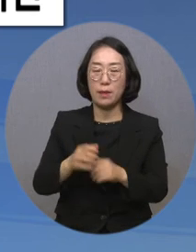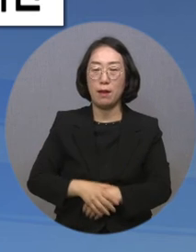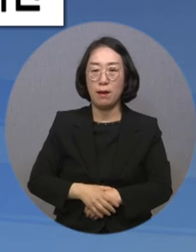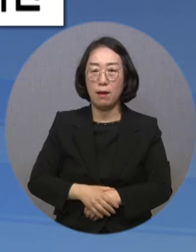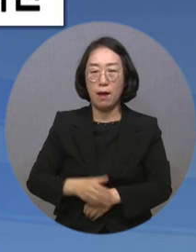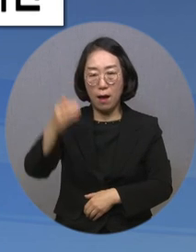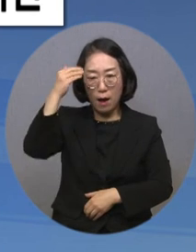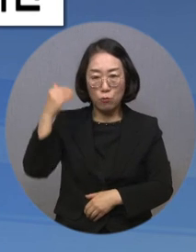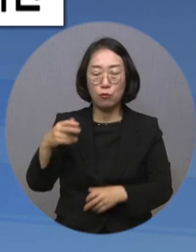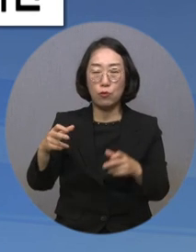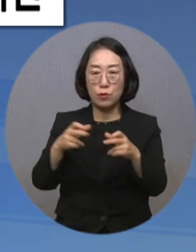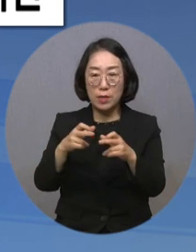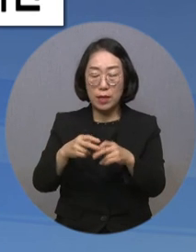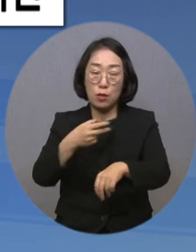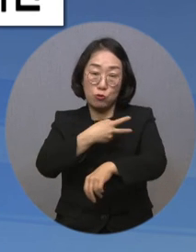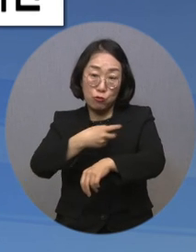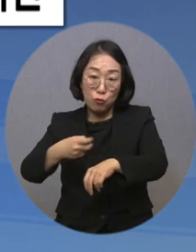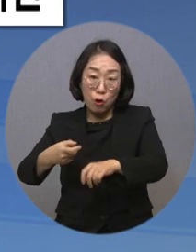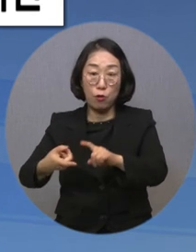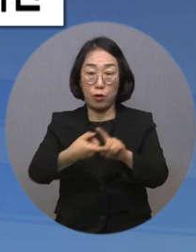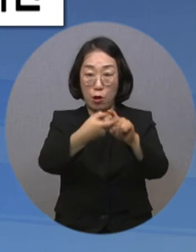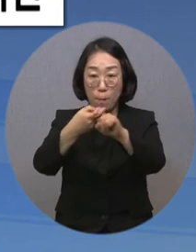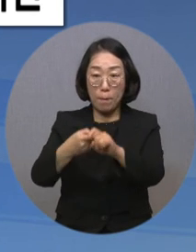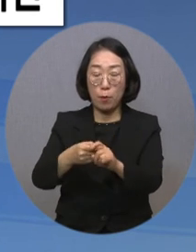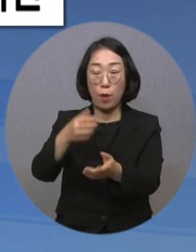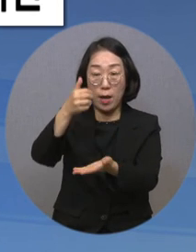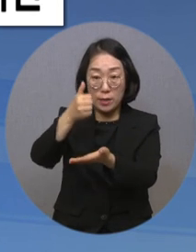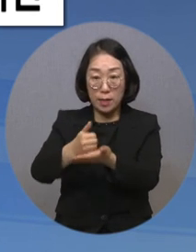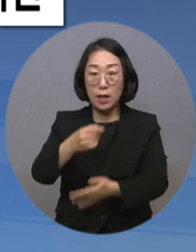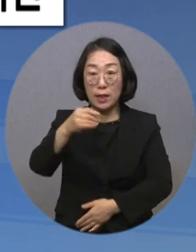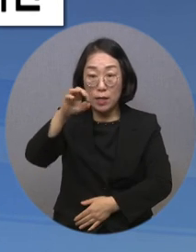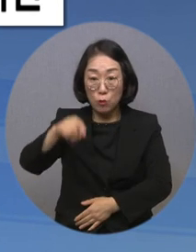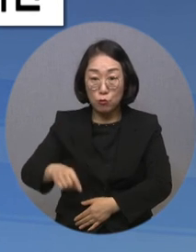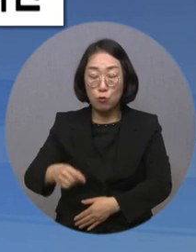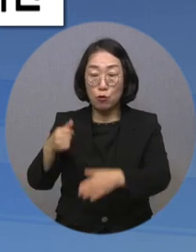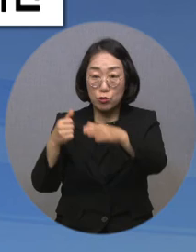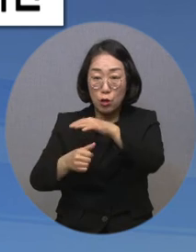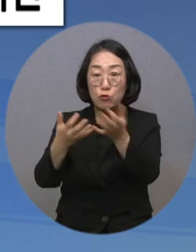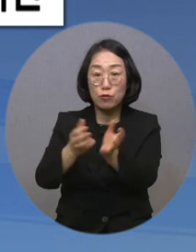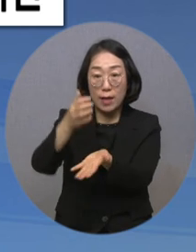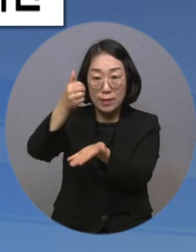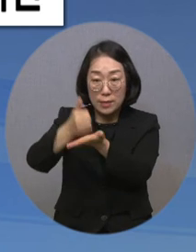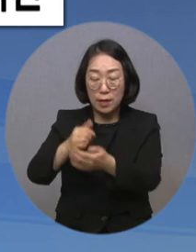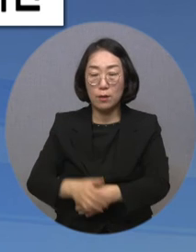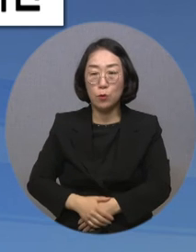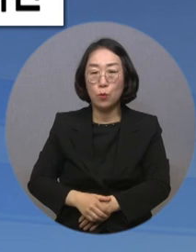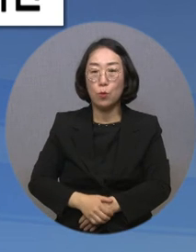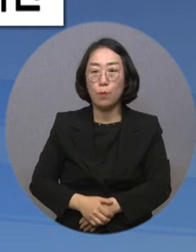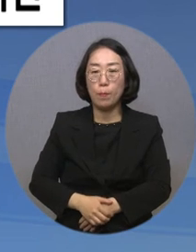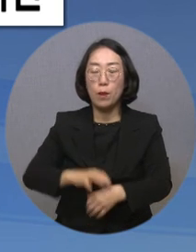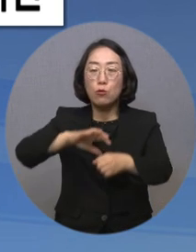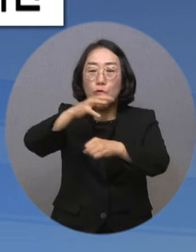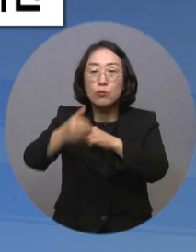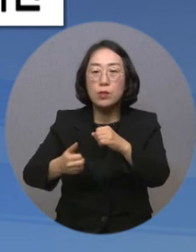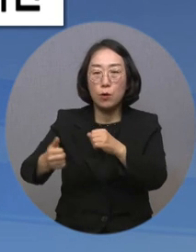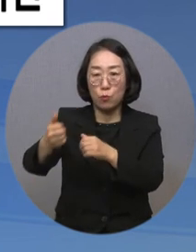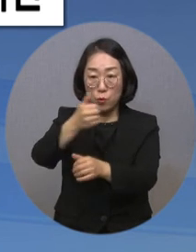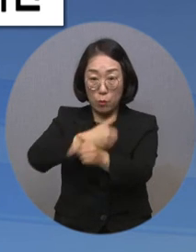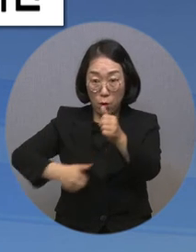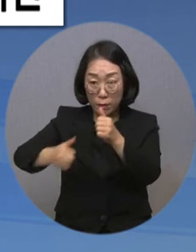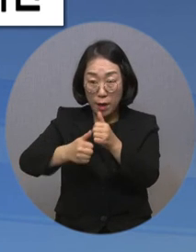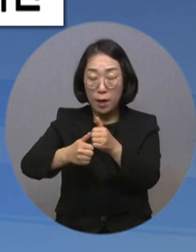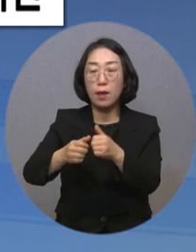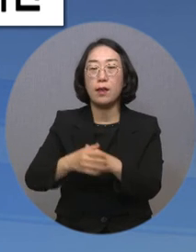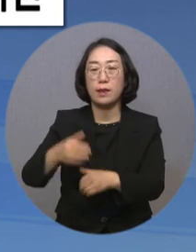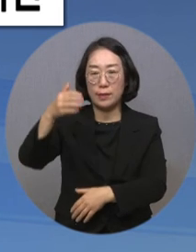대한장애인수영연맹회장과 2016 리우패럴림픽 선수단장, 대한장애인체육회 국제위원회 위원장, 그리고